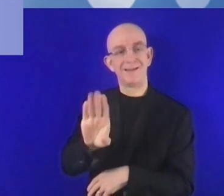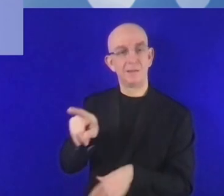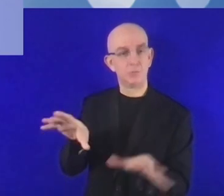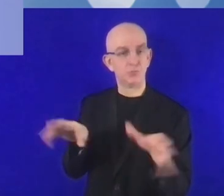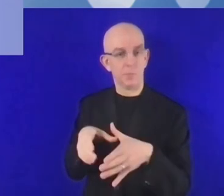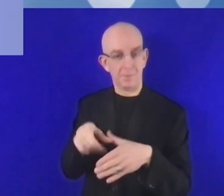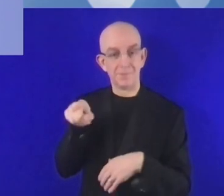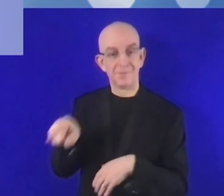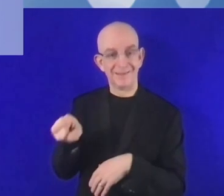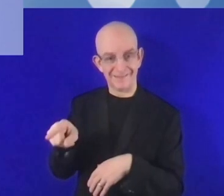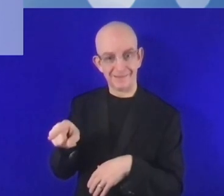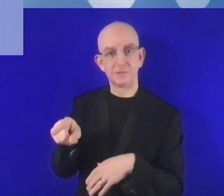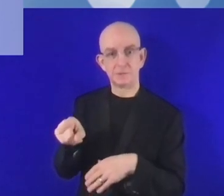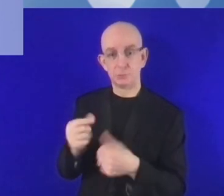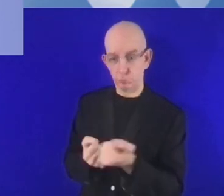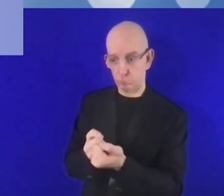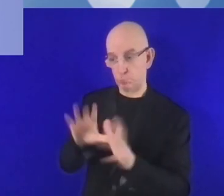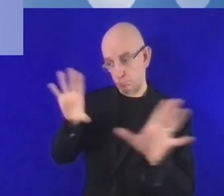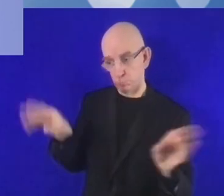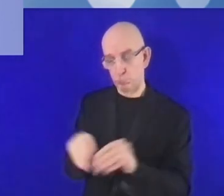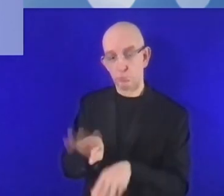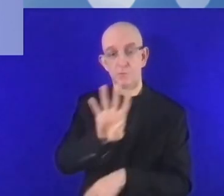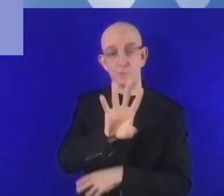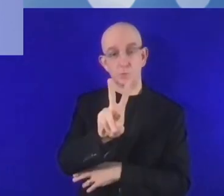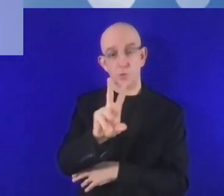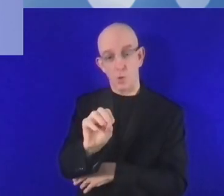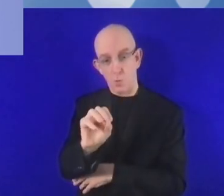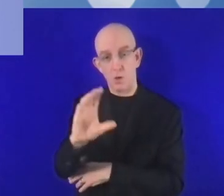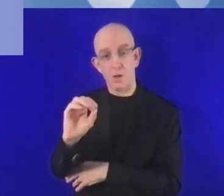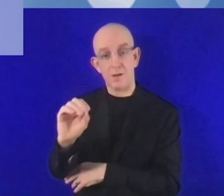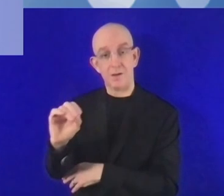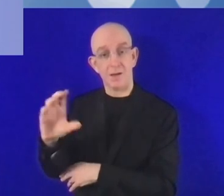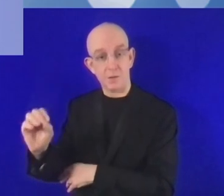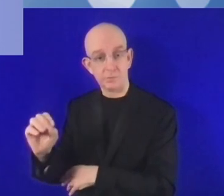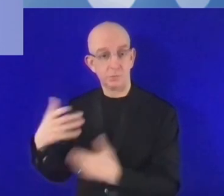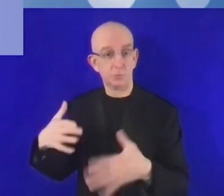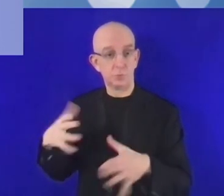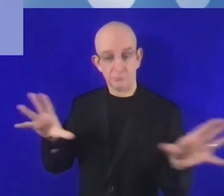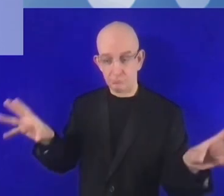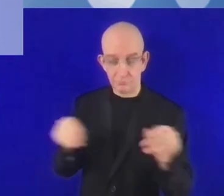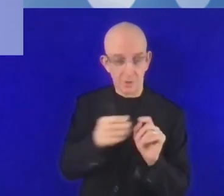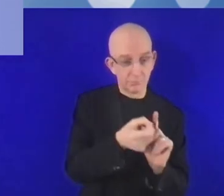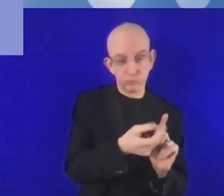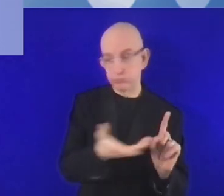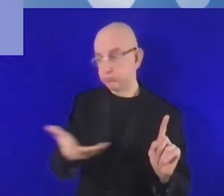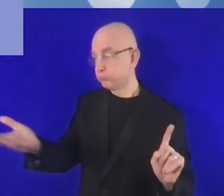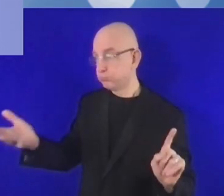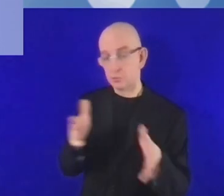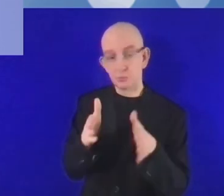المالية بالدعم أكثر من 420 ألف شركة صغيرة ومتوسطة.